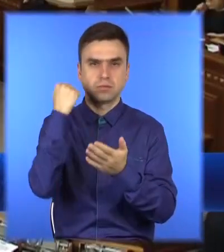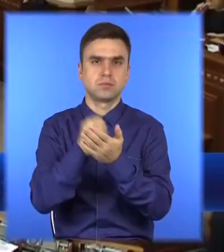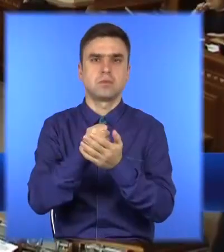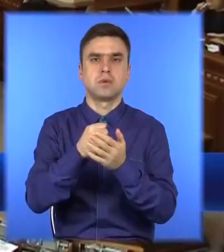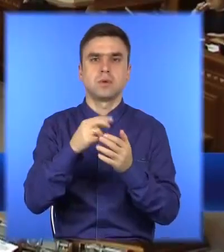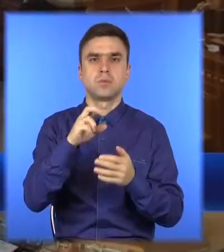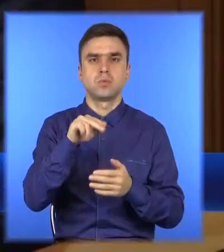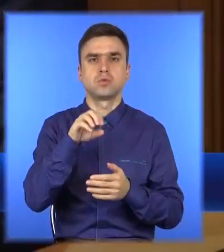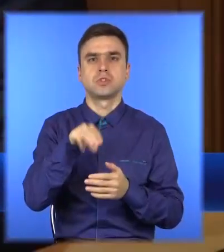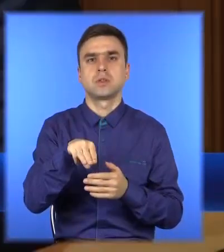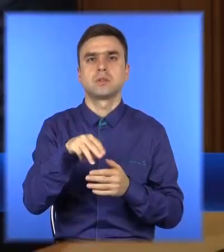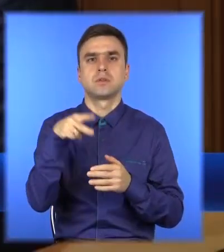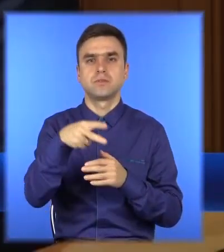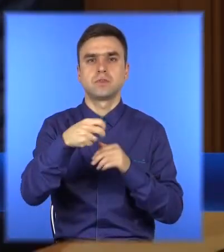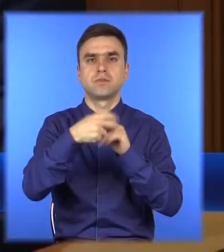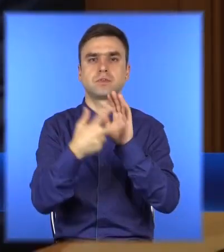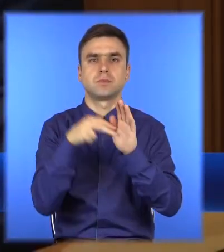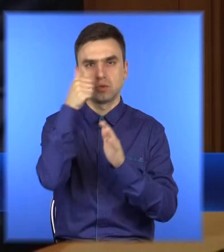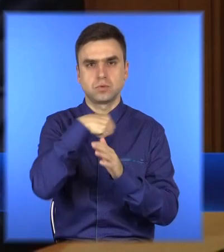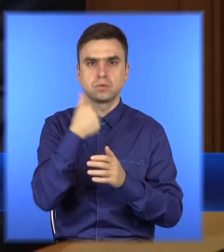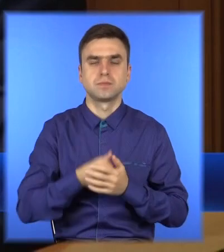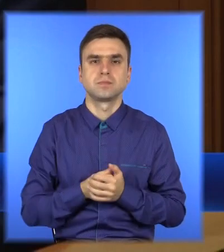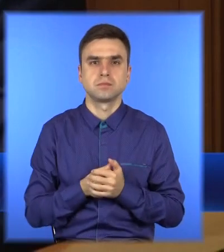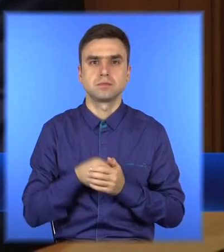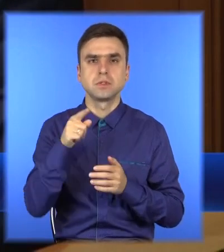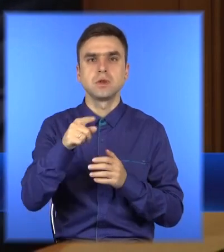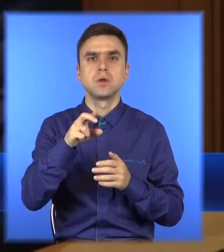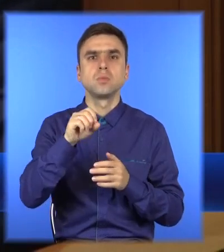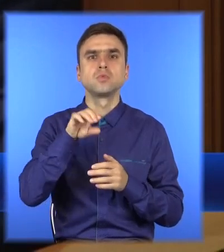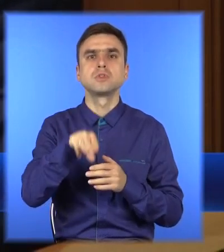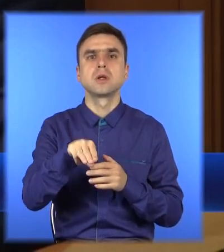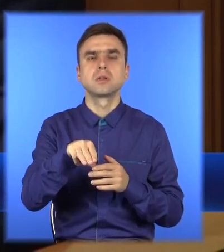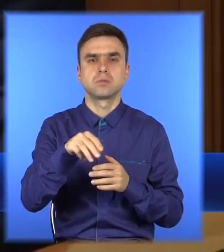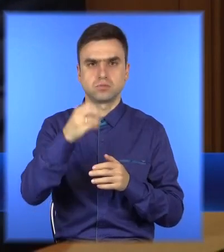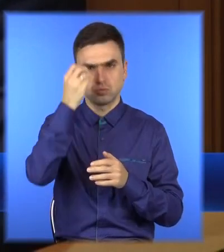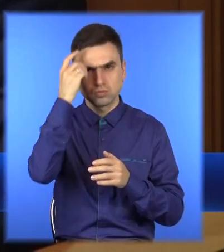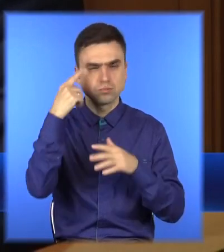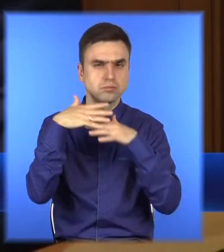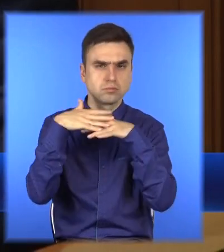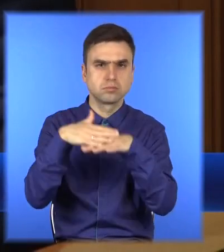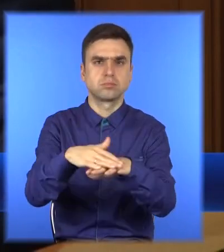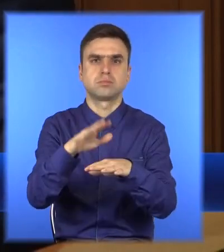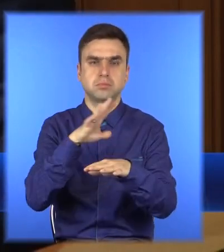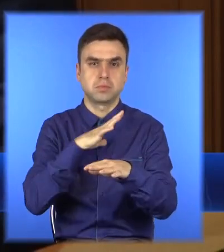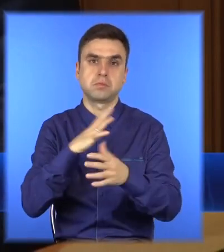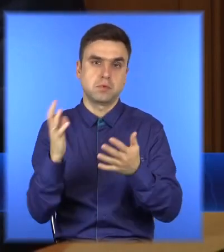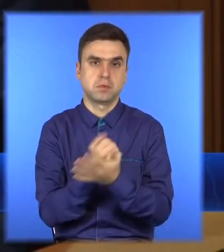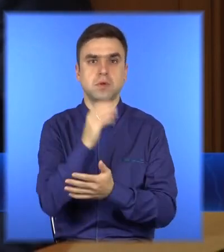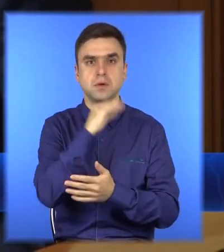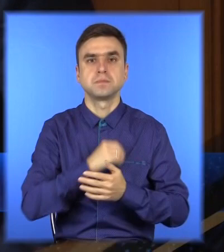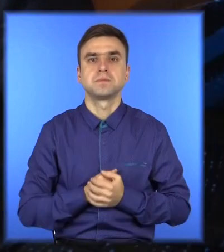2018. Головне, чого ми прагнули про розобці бюджету, це збалансованість. І нам цього